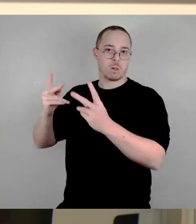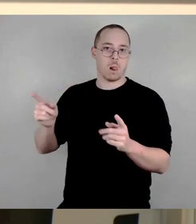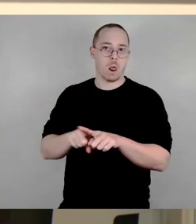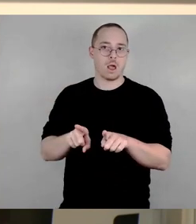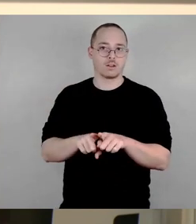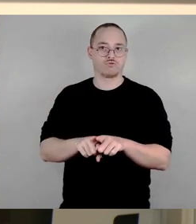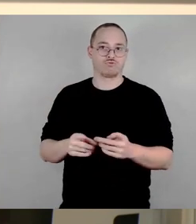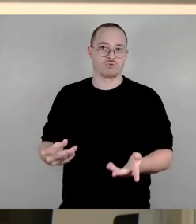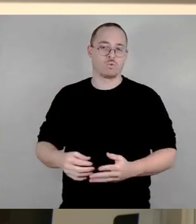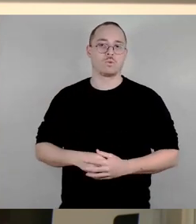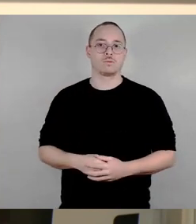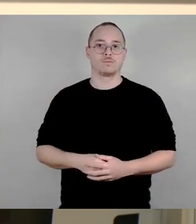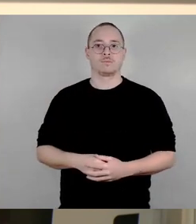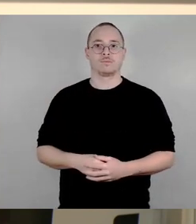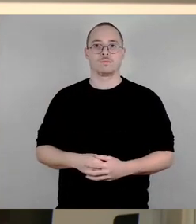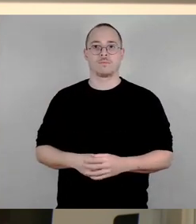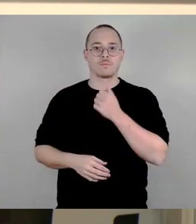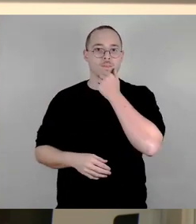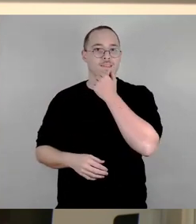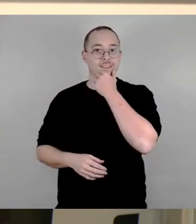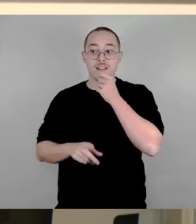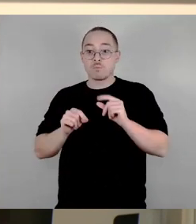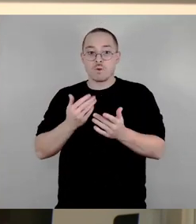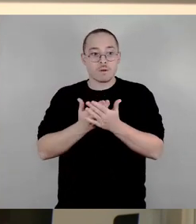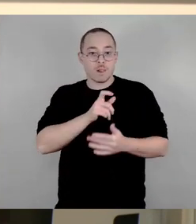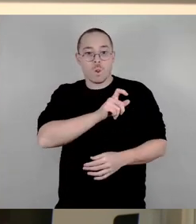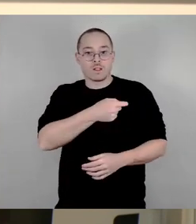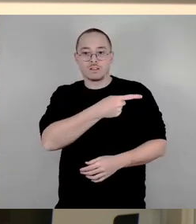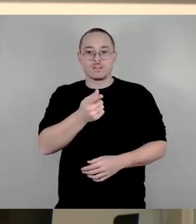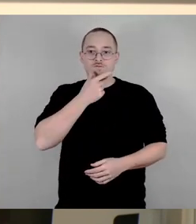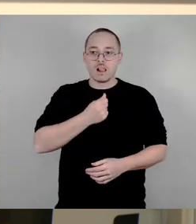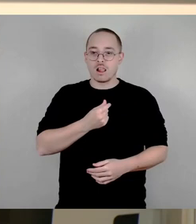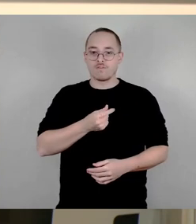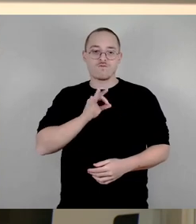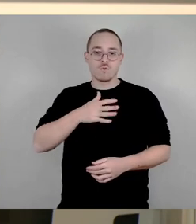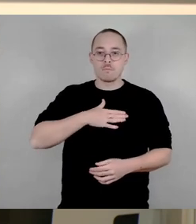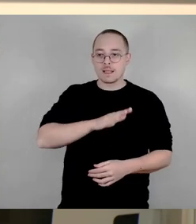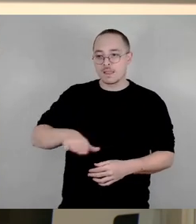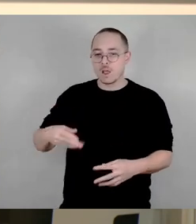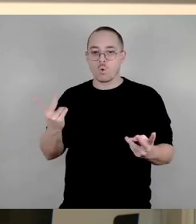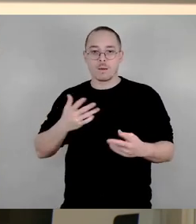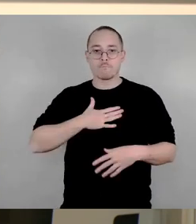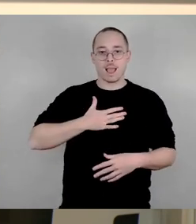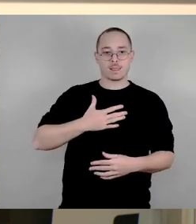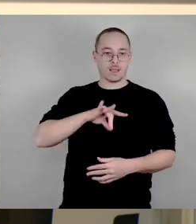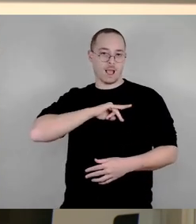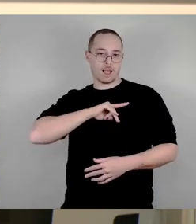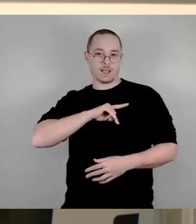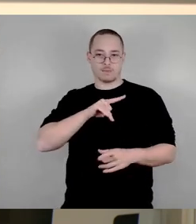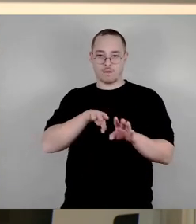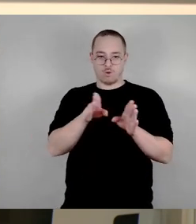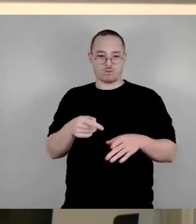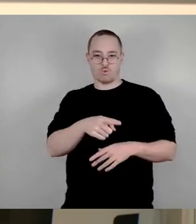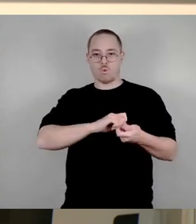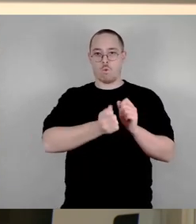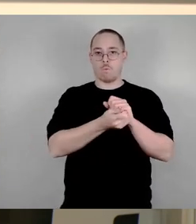altersgerecht ihr Eigenheim umzubauen, wären diejenigen, die darauf zahlen müssen. Das heißt, diese Steuer führt zu erhöhten